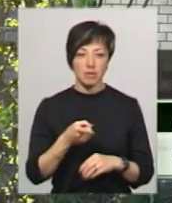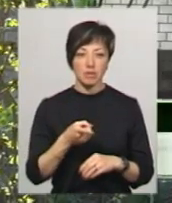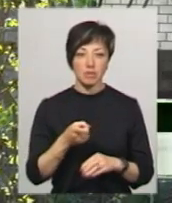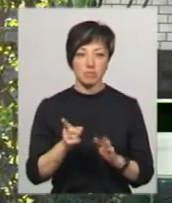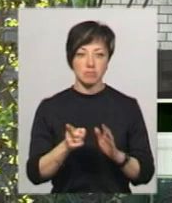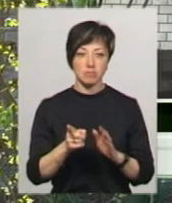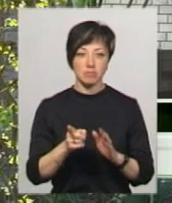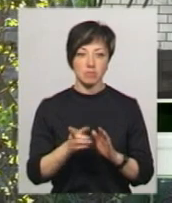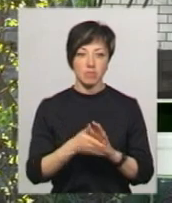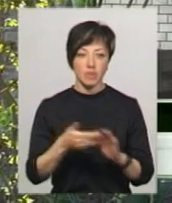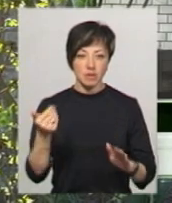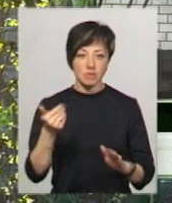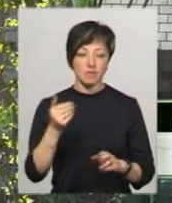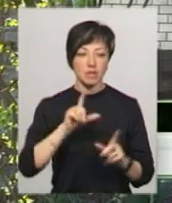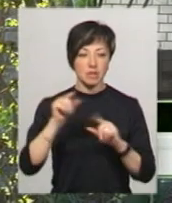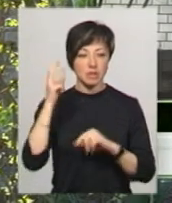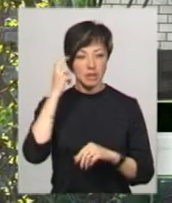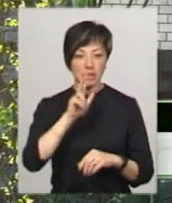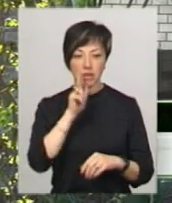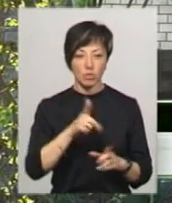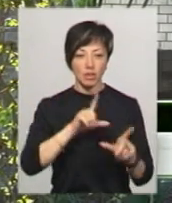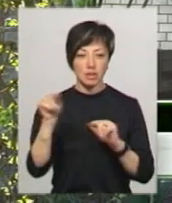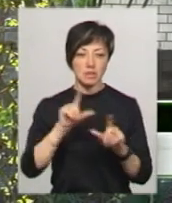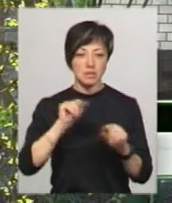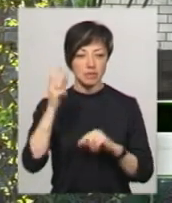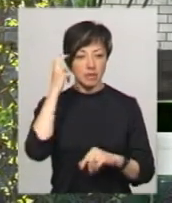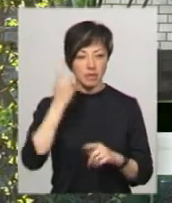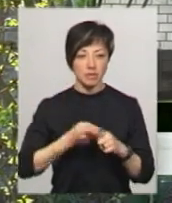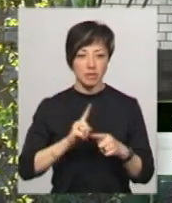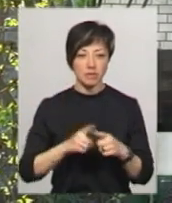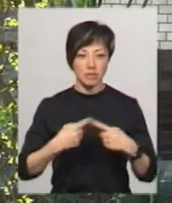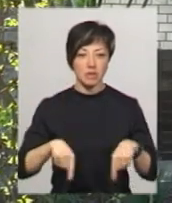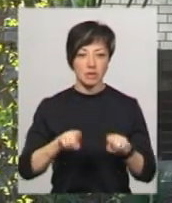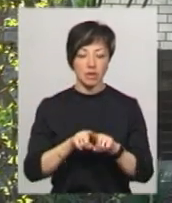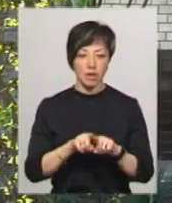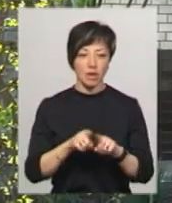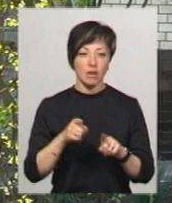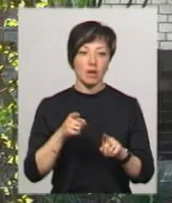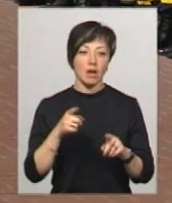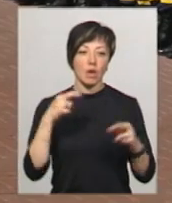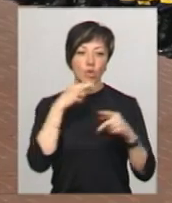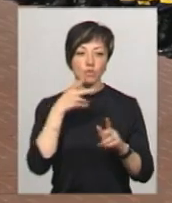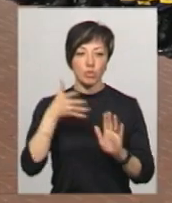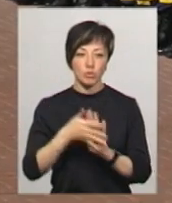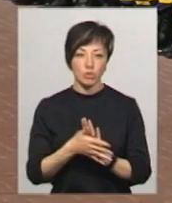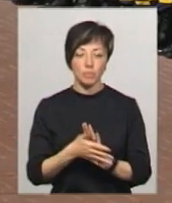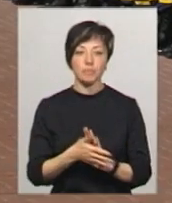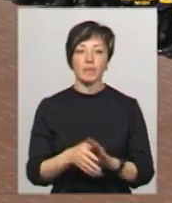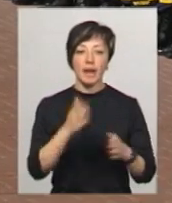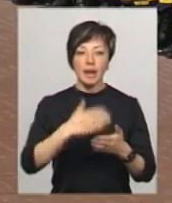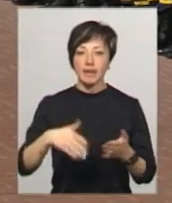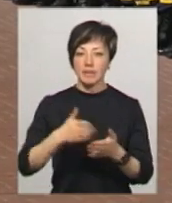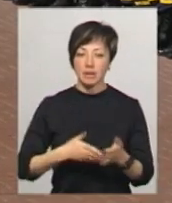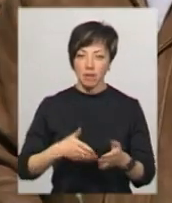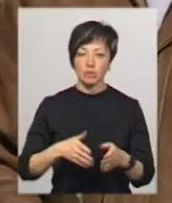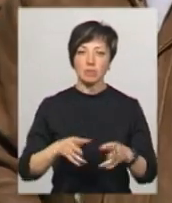'язок, їдеш в Києв. Ось так я три роки їздив в Києв відділення лучової патології. Ліквідаторів техногенної